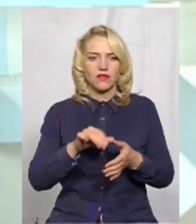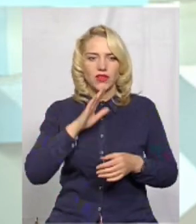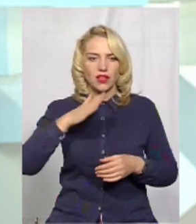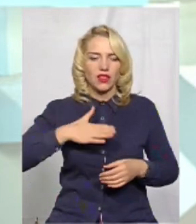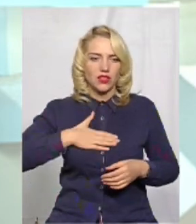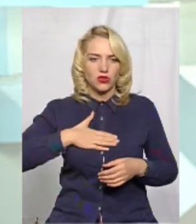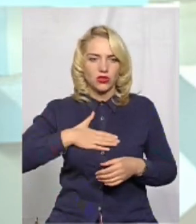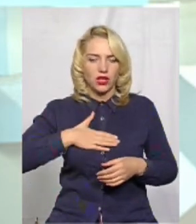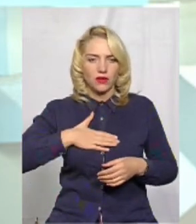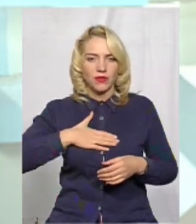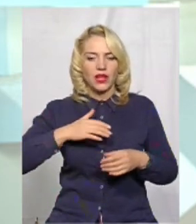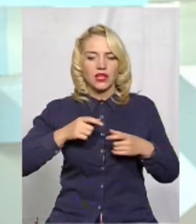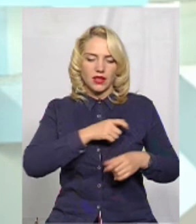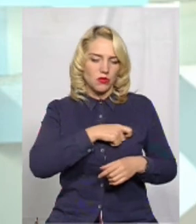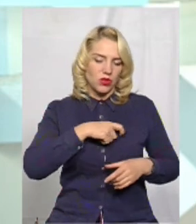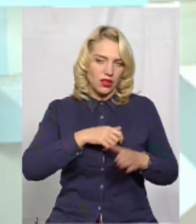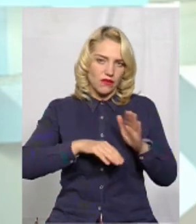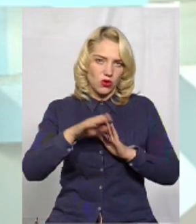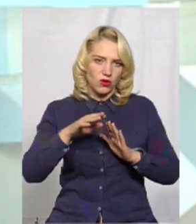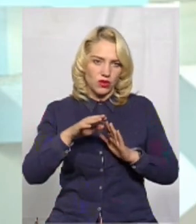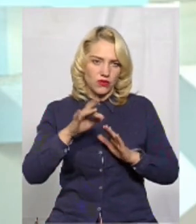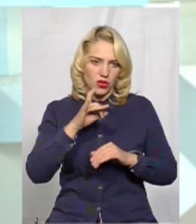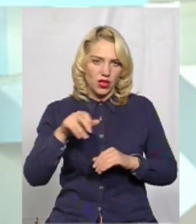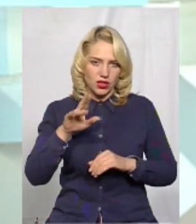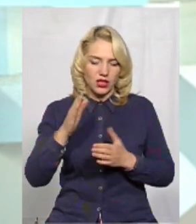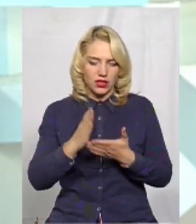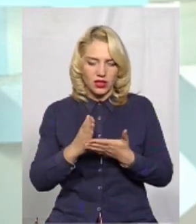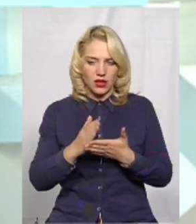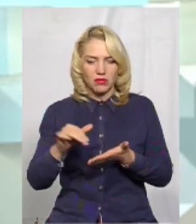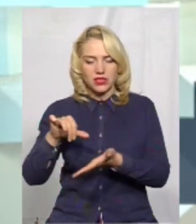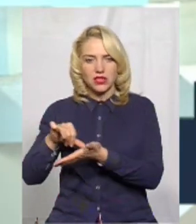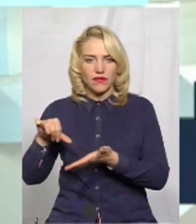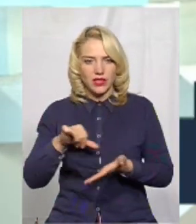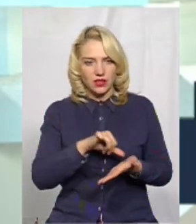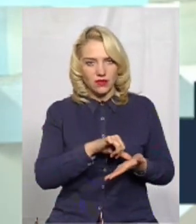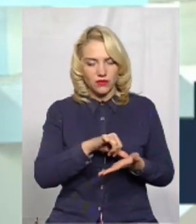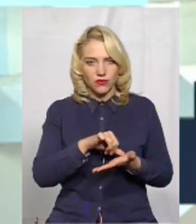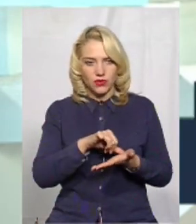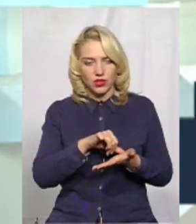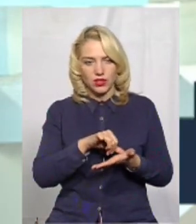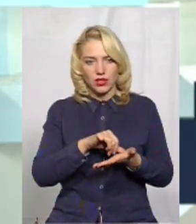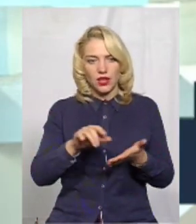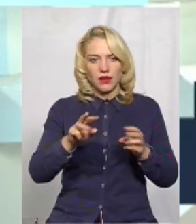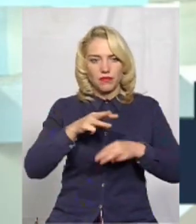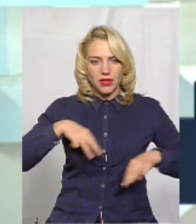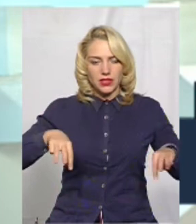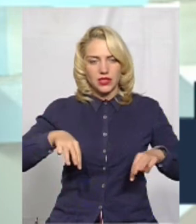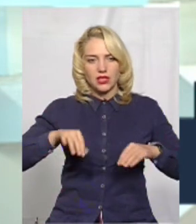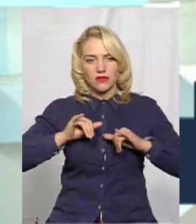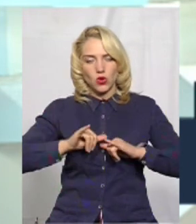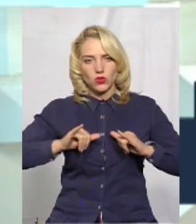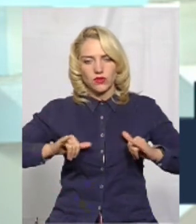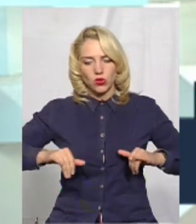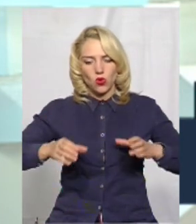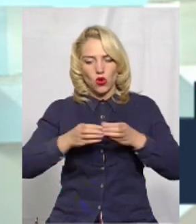нашого депутата Верховної Ради, є розуміння і представників Міністерства розвитку